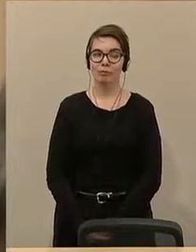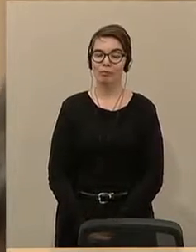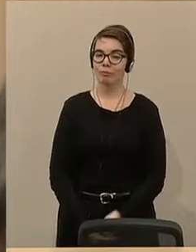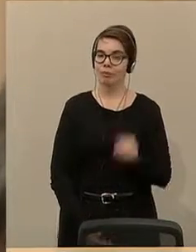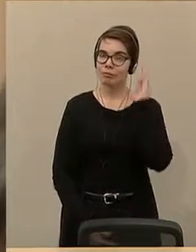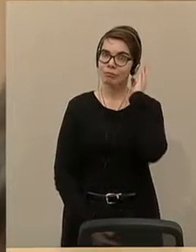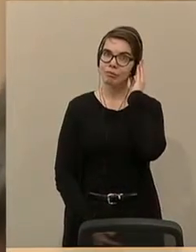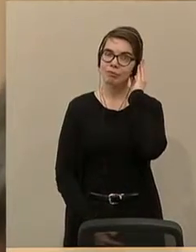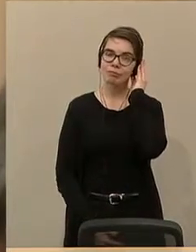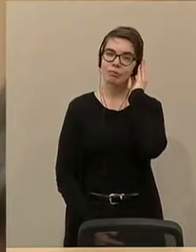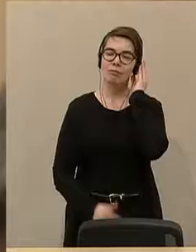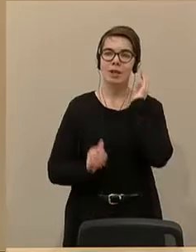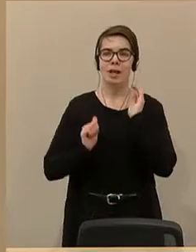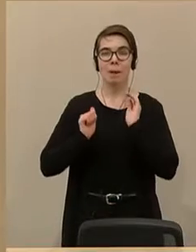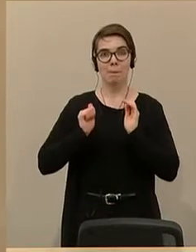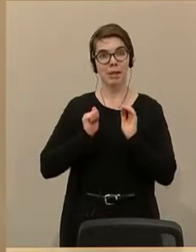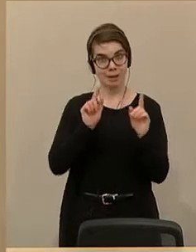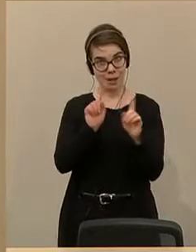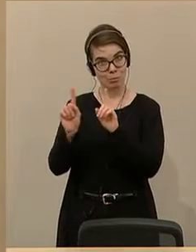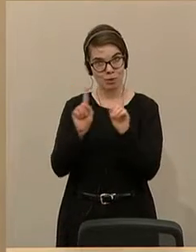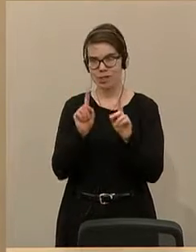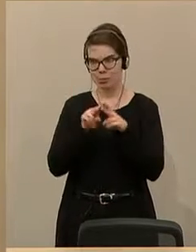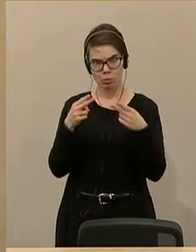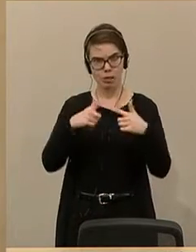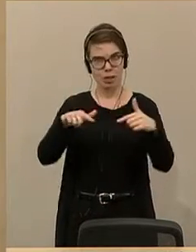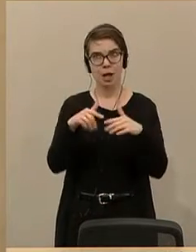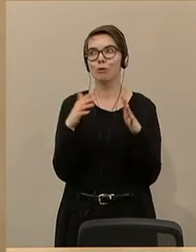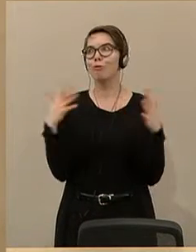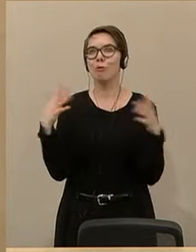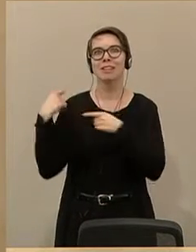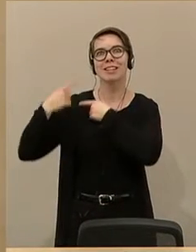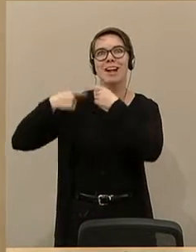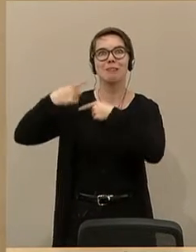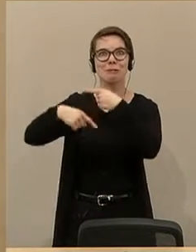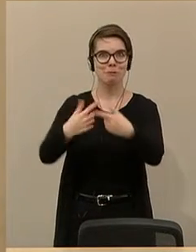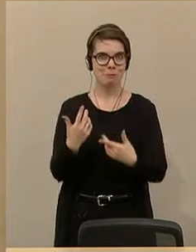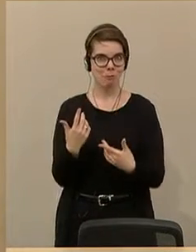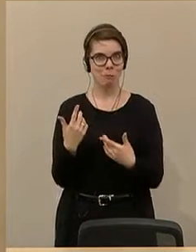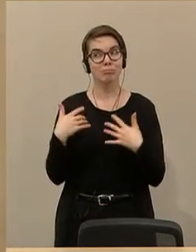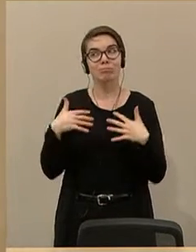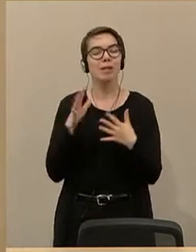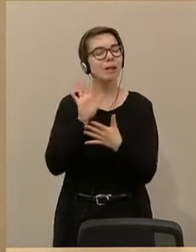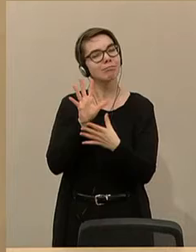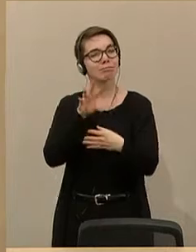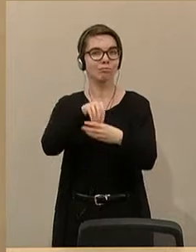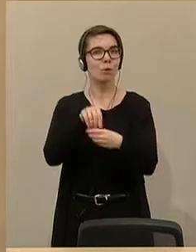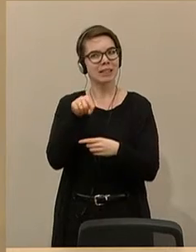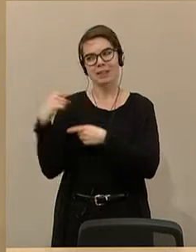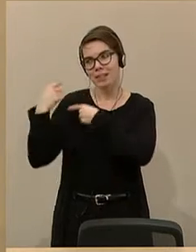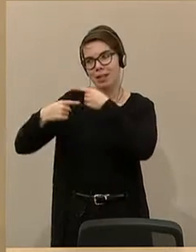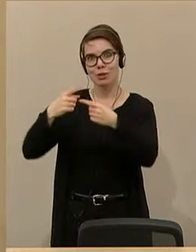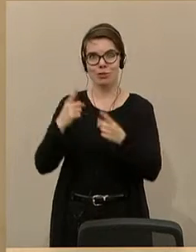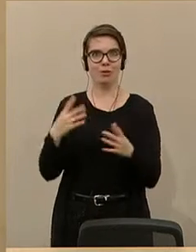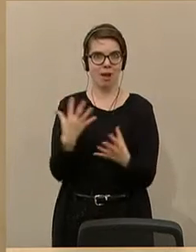Die Militärmusik hat in den Bundesländern eine große traditionelle Bedeutung und in diesen Traditionen muss investiert werden.